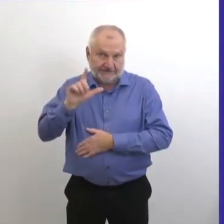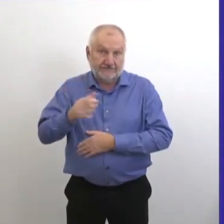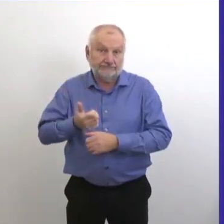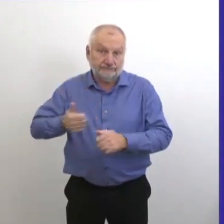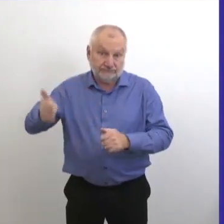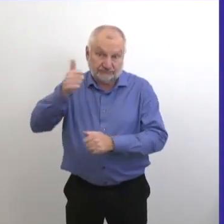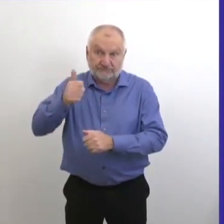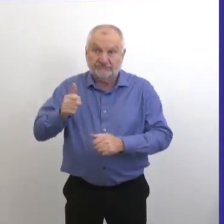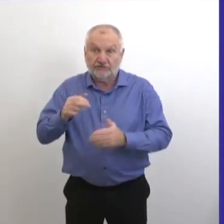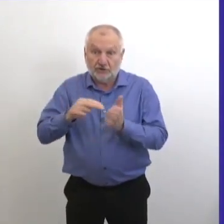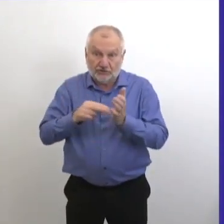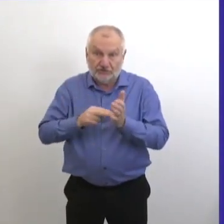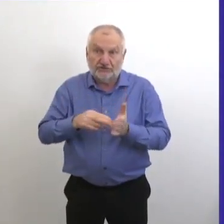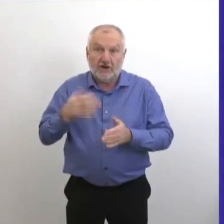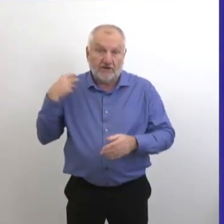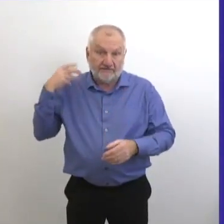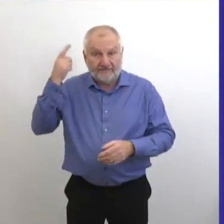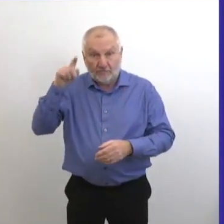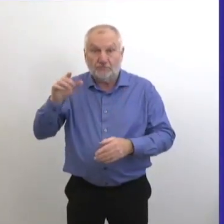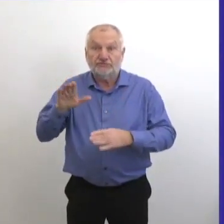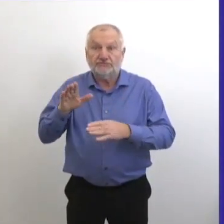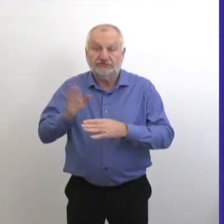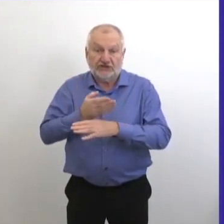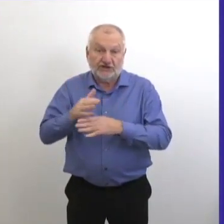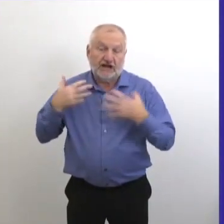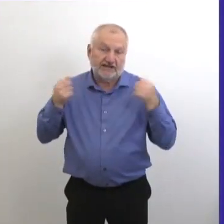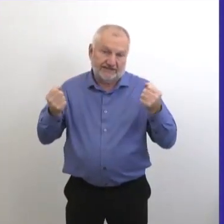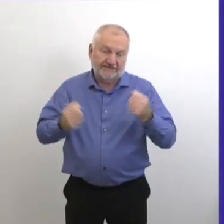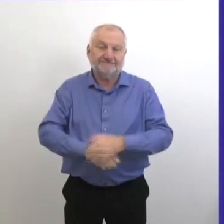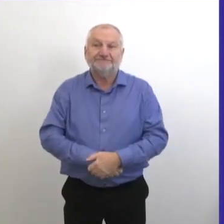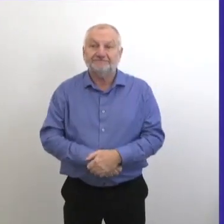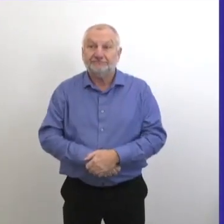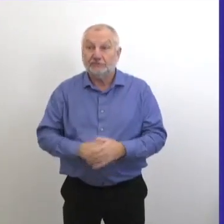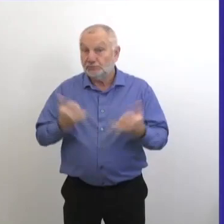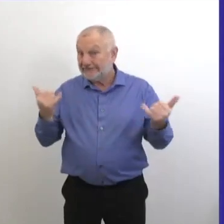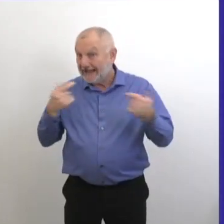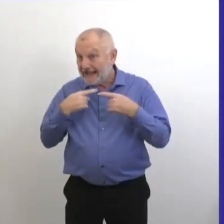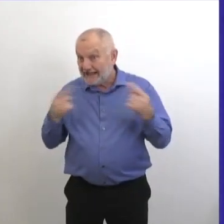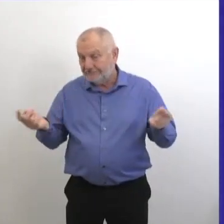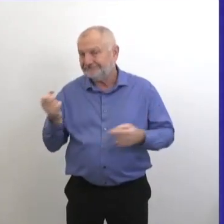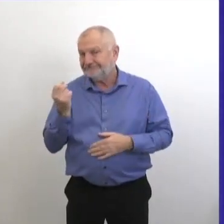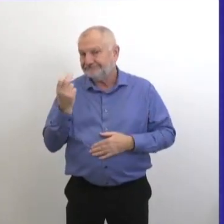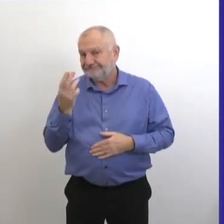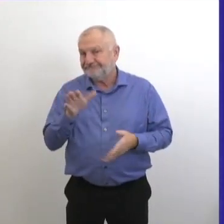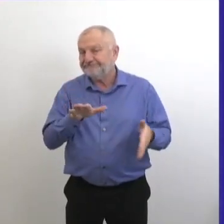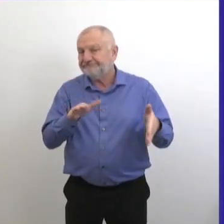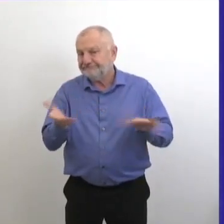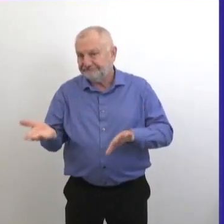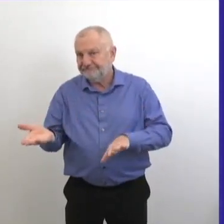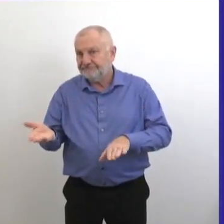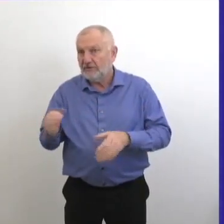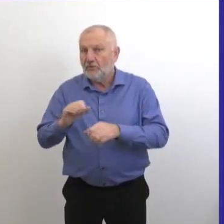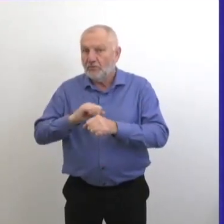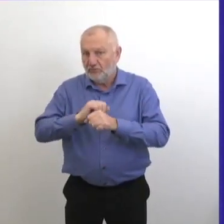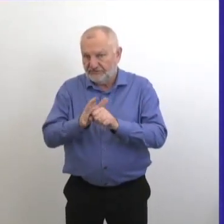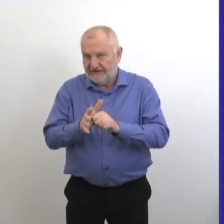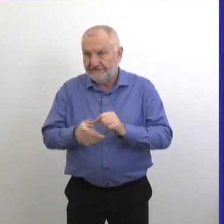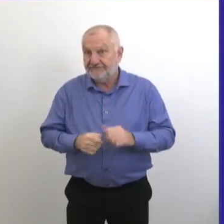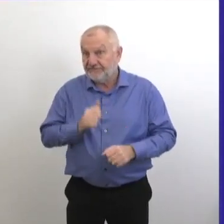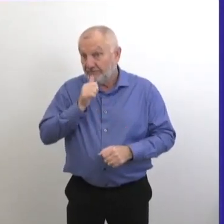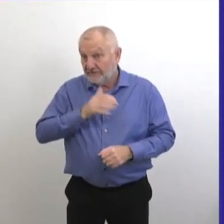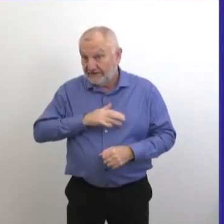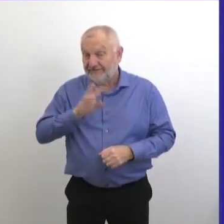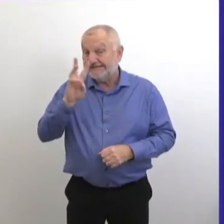responsable pour soins communs. Aujourd'hui, nous signalons 12 décès supplémentaires dus à la COVID-19. Cela comprend